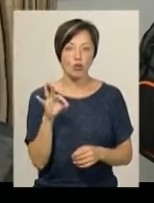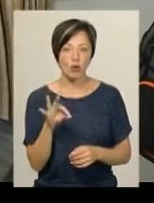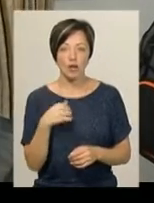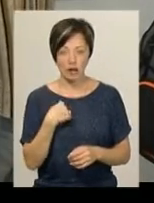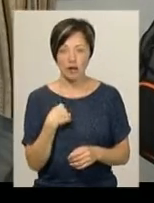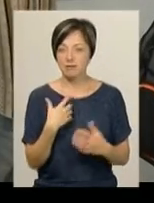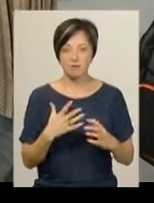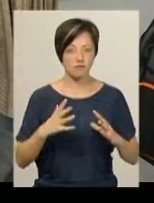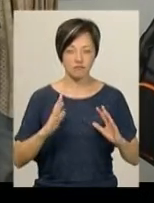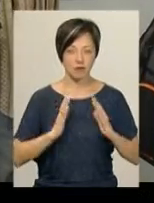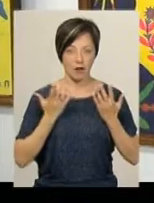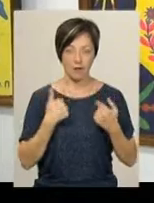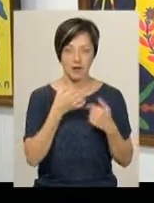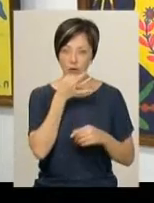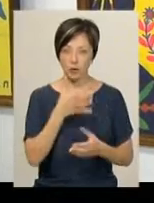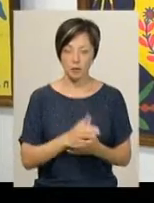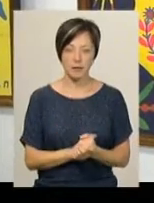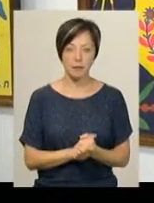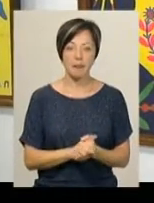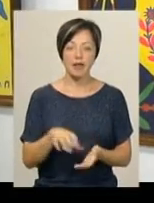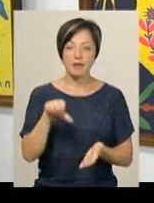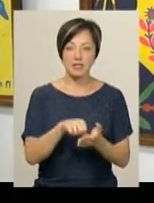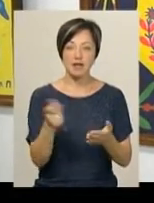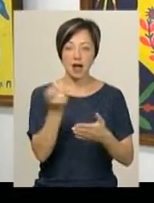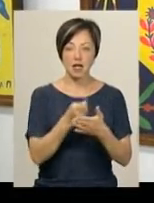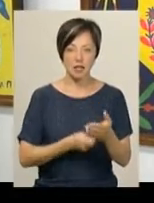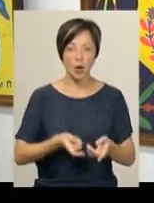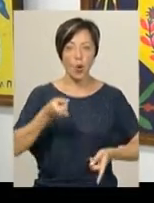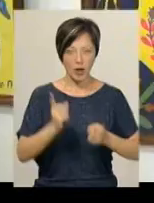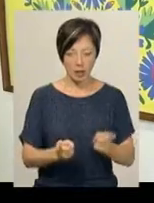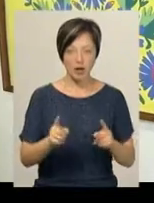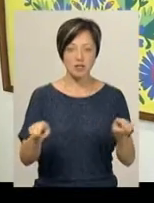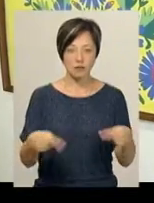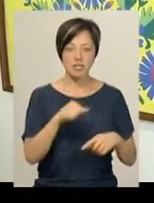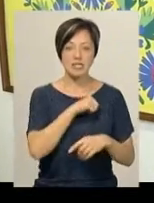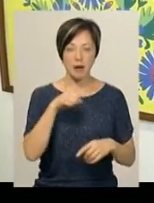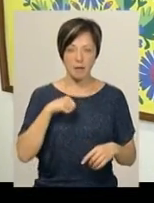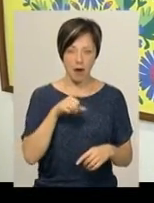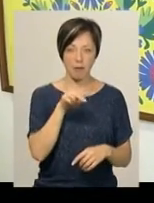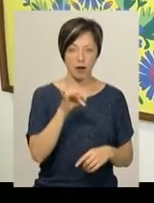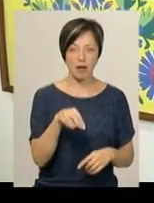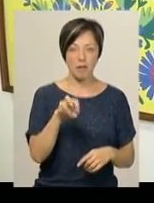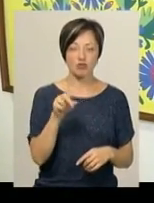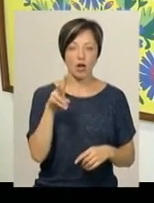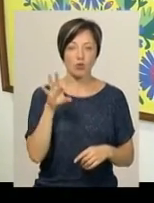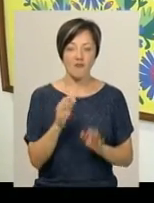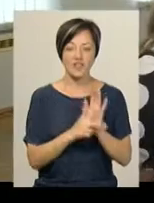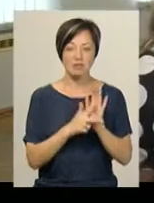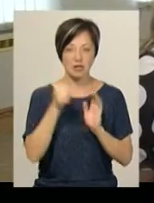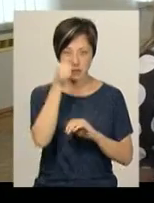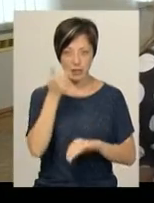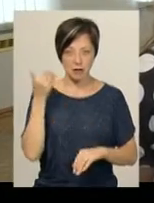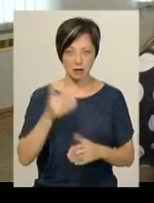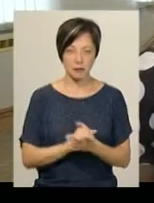я в захваті, мені подобається. Представлені у музеї картини оригінальні. Їх створювала сама Марія Приймаченко. Приймаченко ще у 80-х.